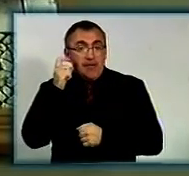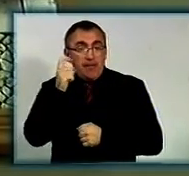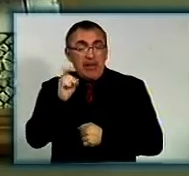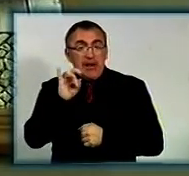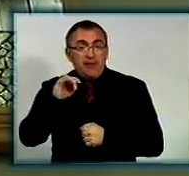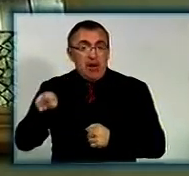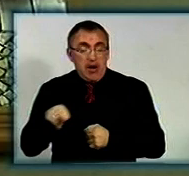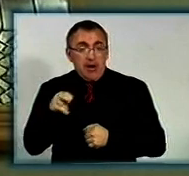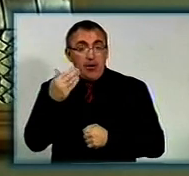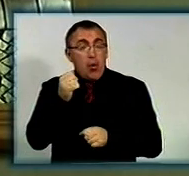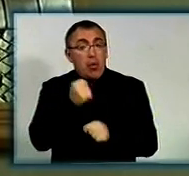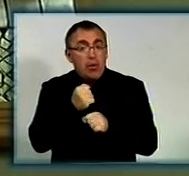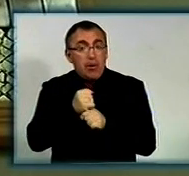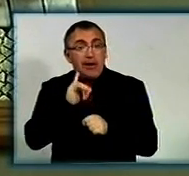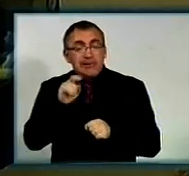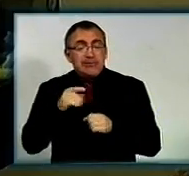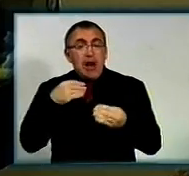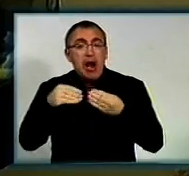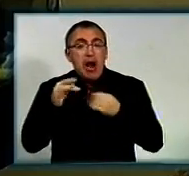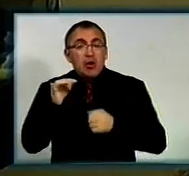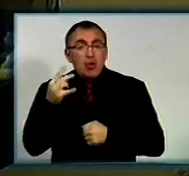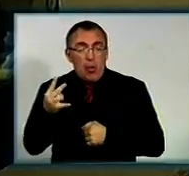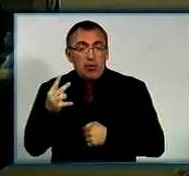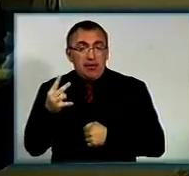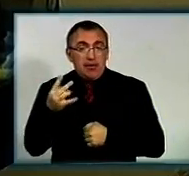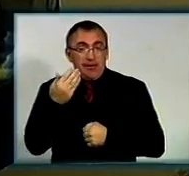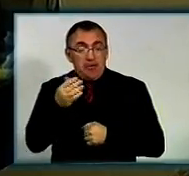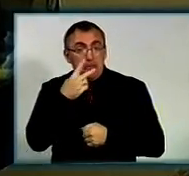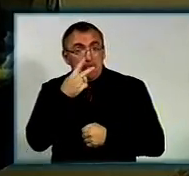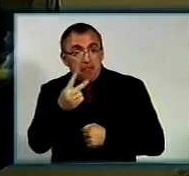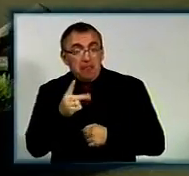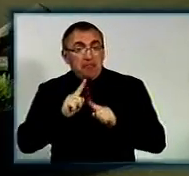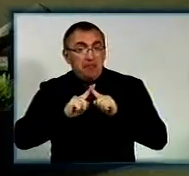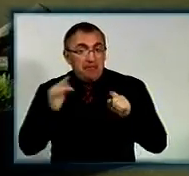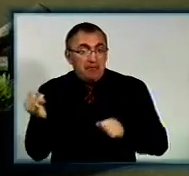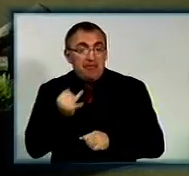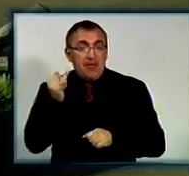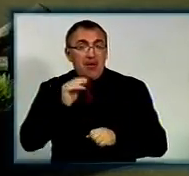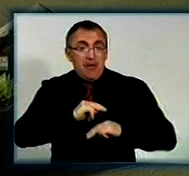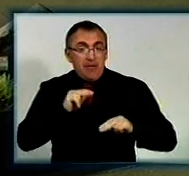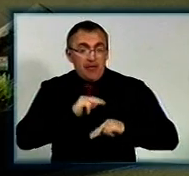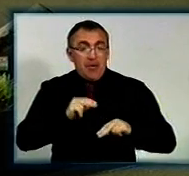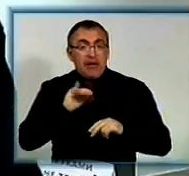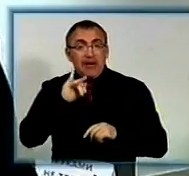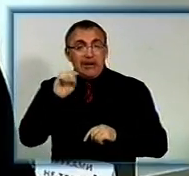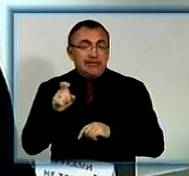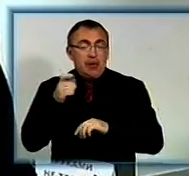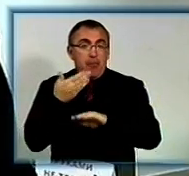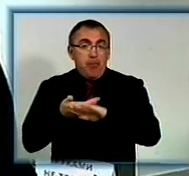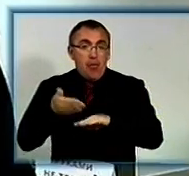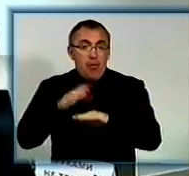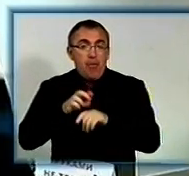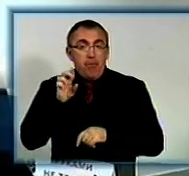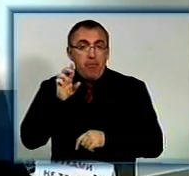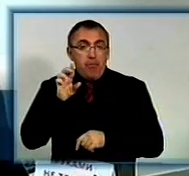трамваю. Її робили із картона. Увагу відвідувачу привернула і кумедна робота моделіста з Полтавщини. Бомж